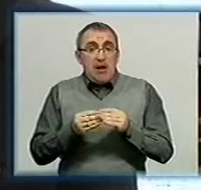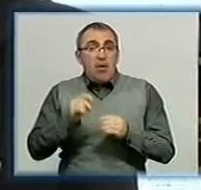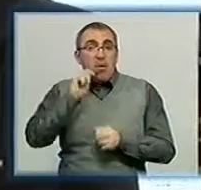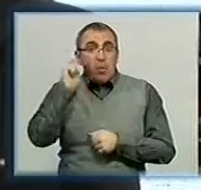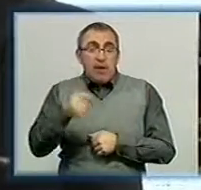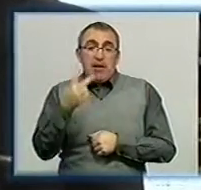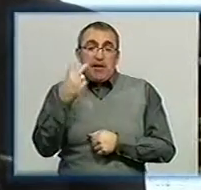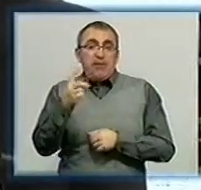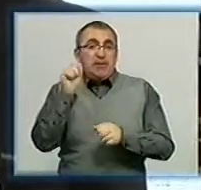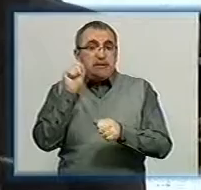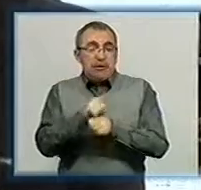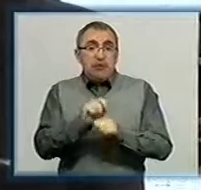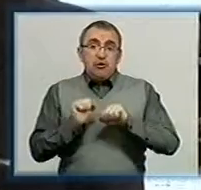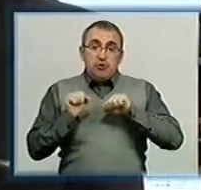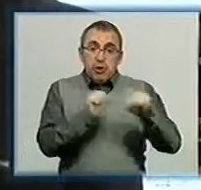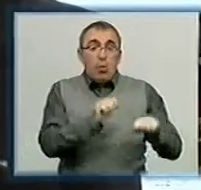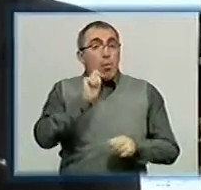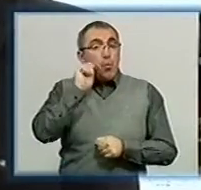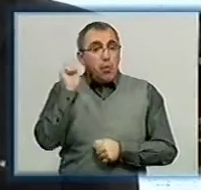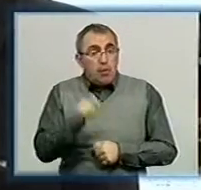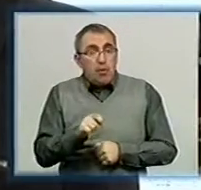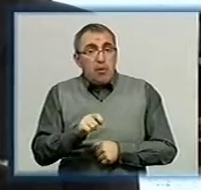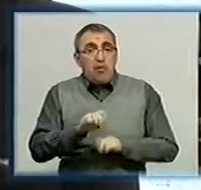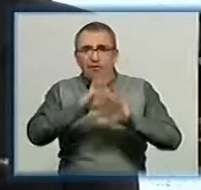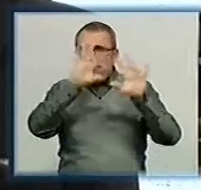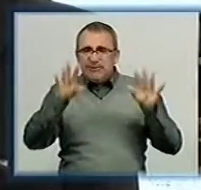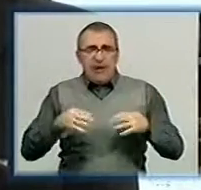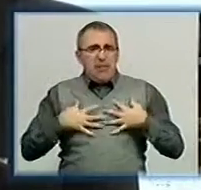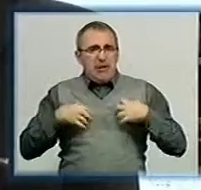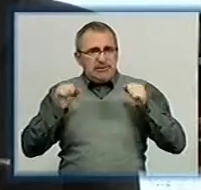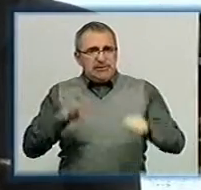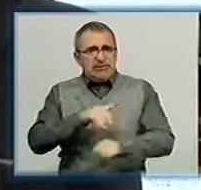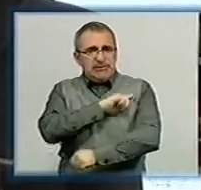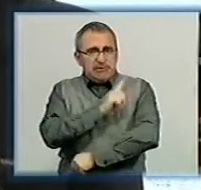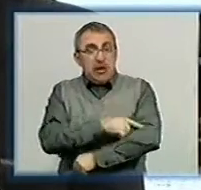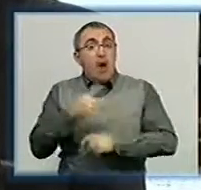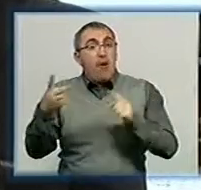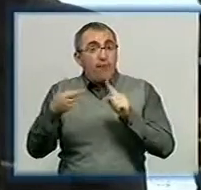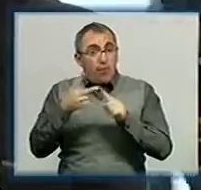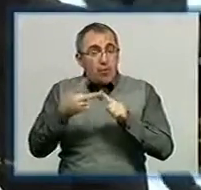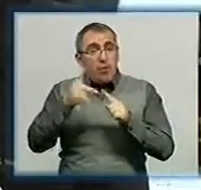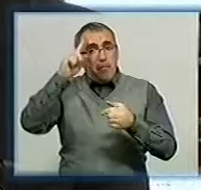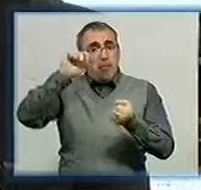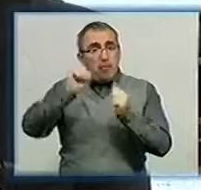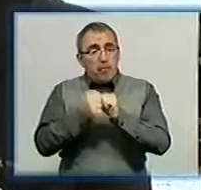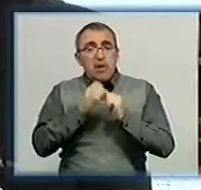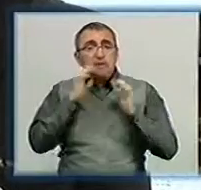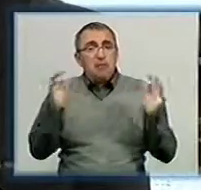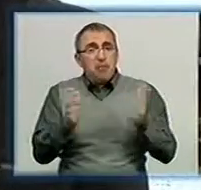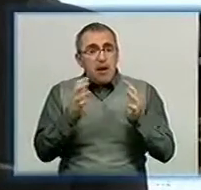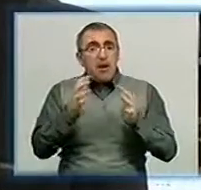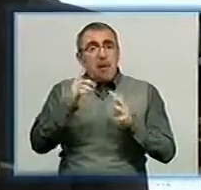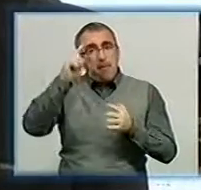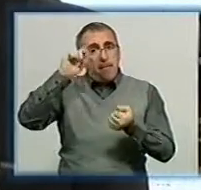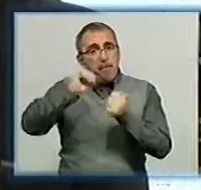дві задачі стоїть. перше – захищати Україну всіма силами, і друге – пам'ятати і зберігати пам'ять про